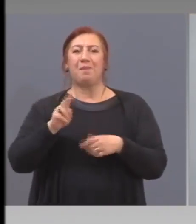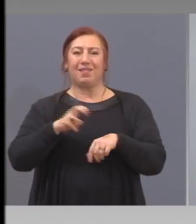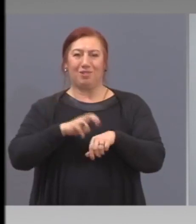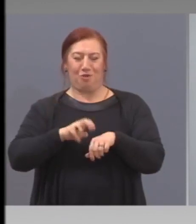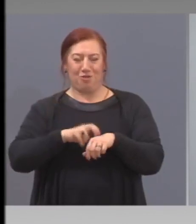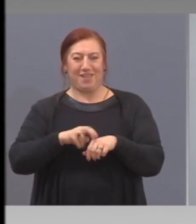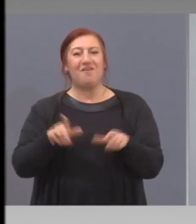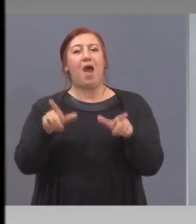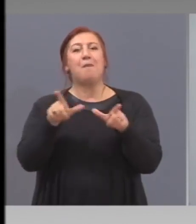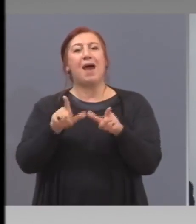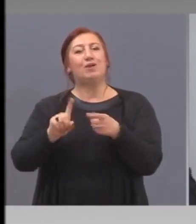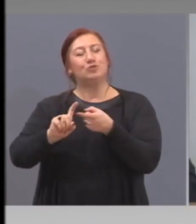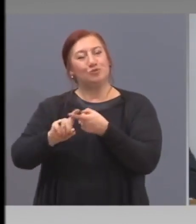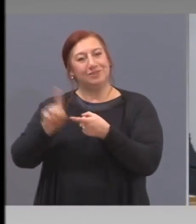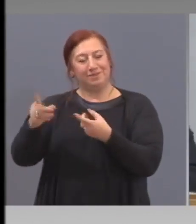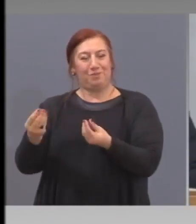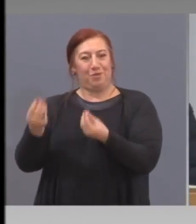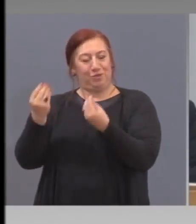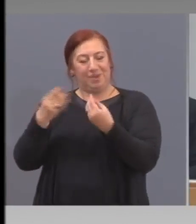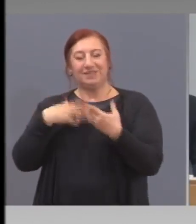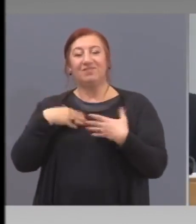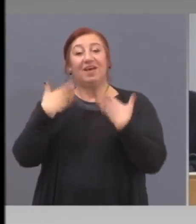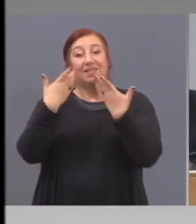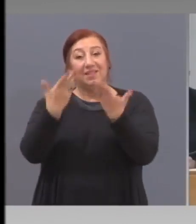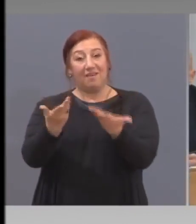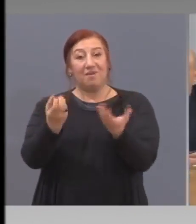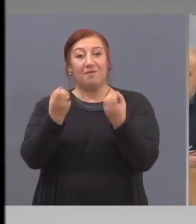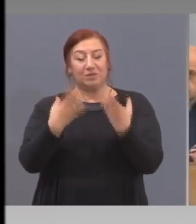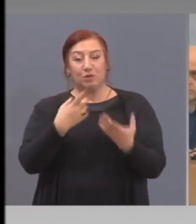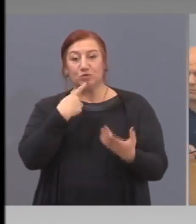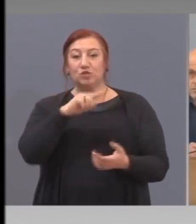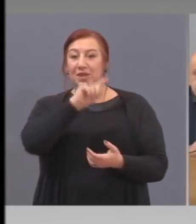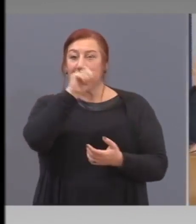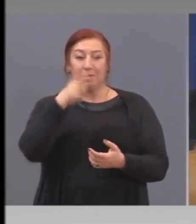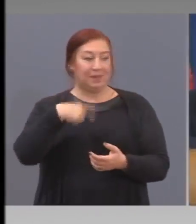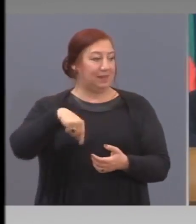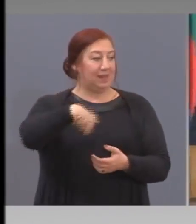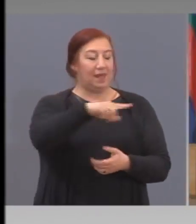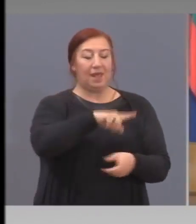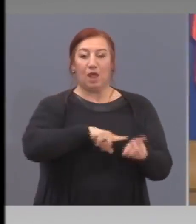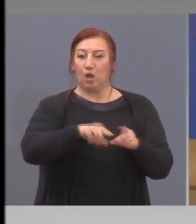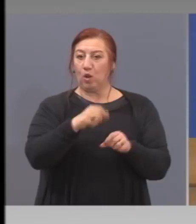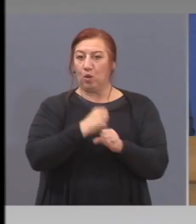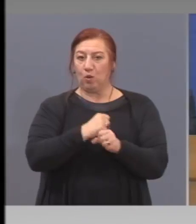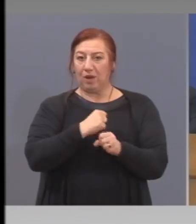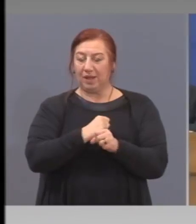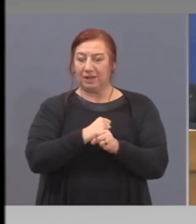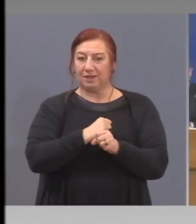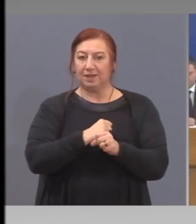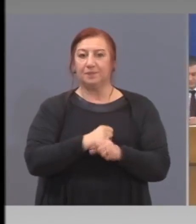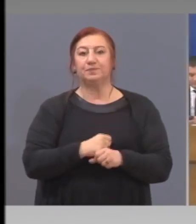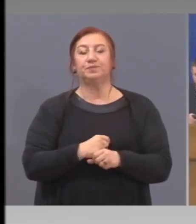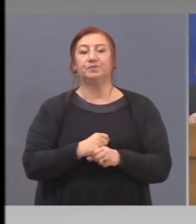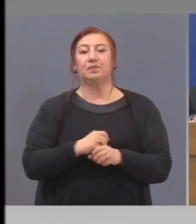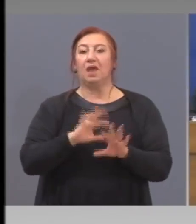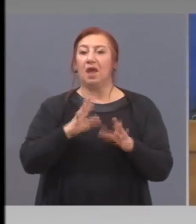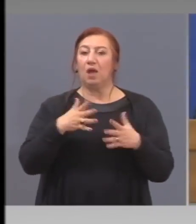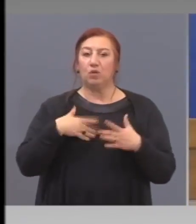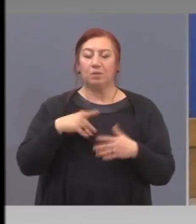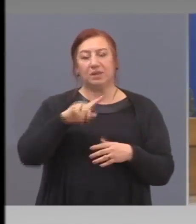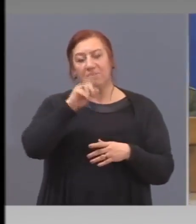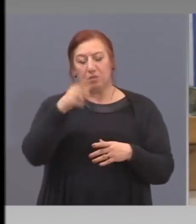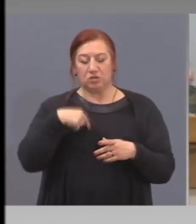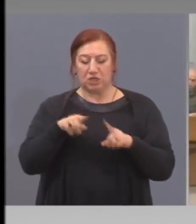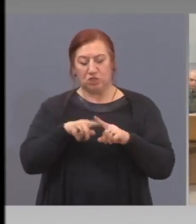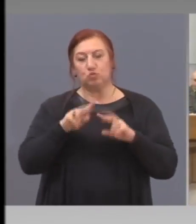Затова давам възможност да запитате и колегите. Или ако разбира, си имате и към мен въпрос, с най-голяма